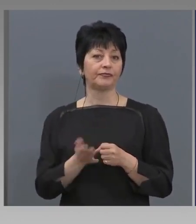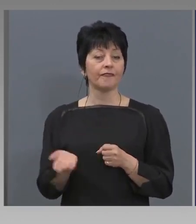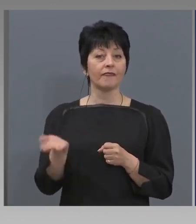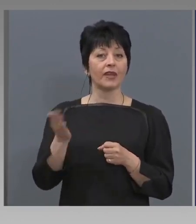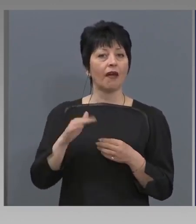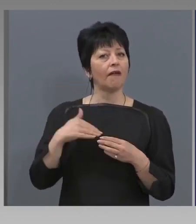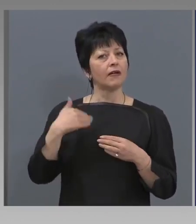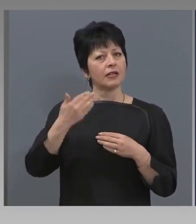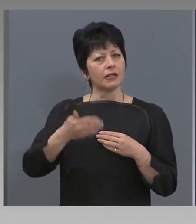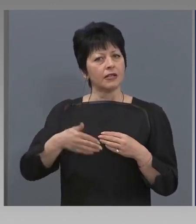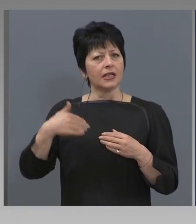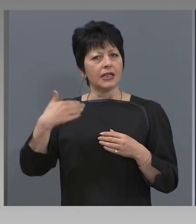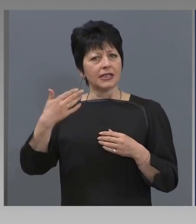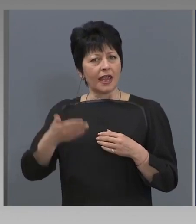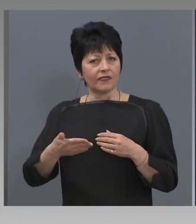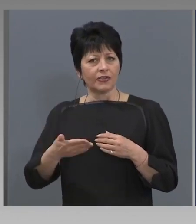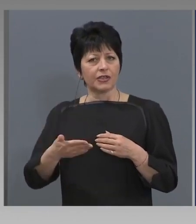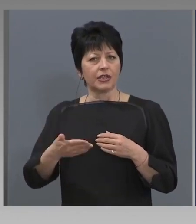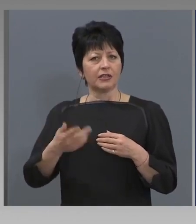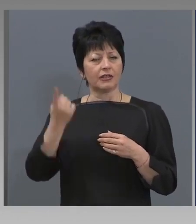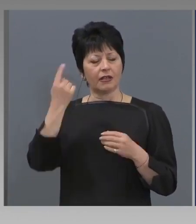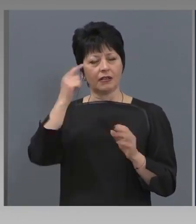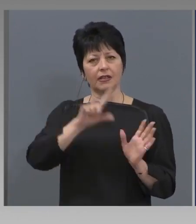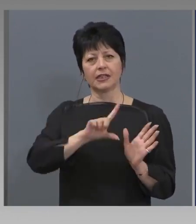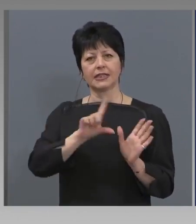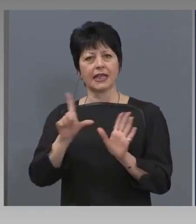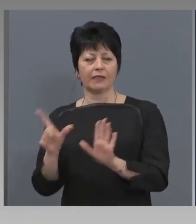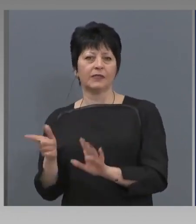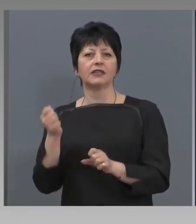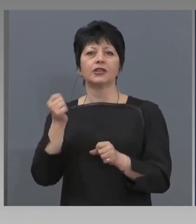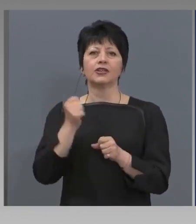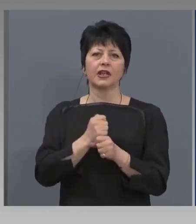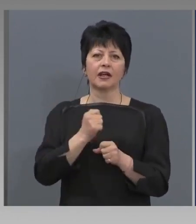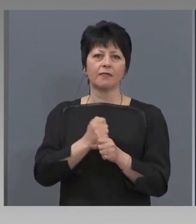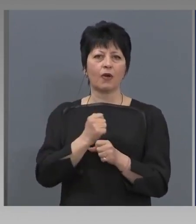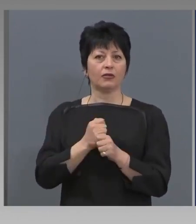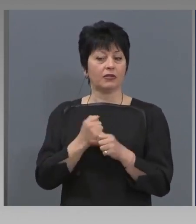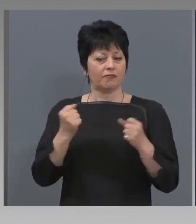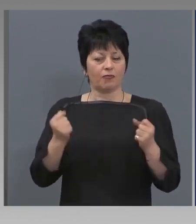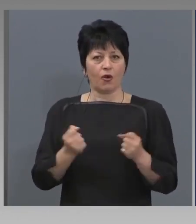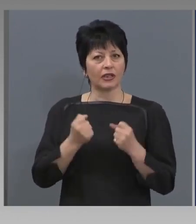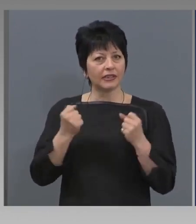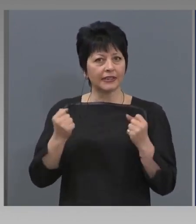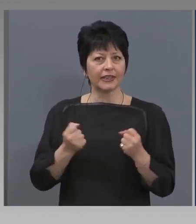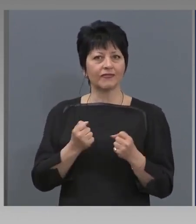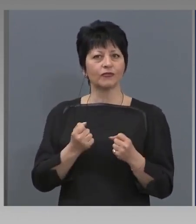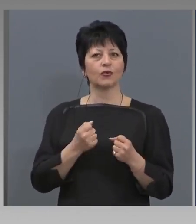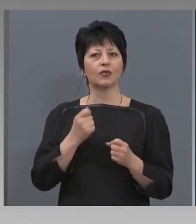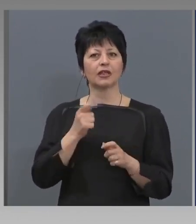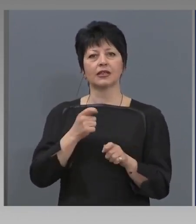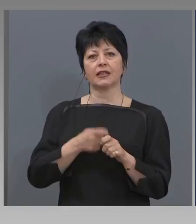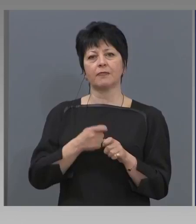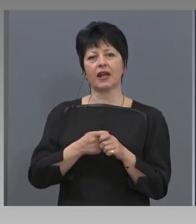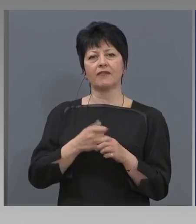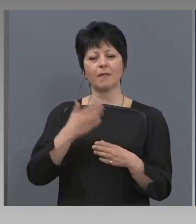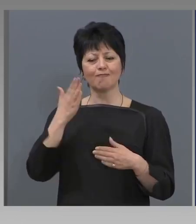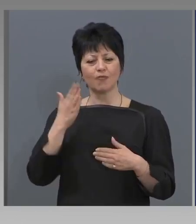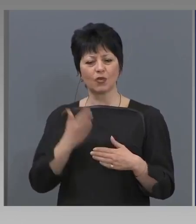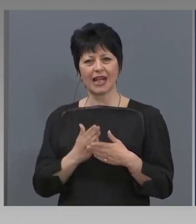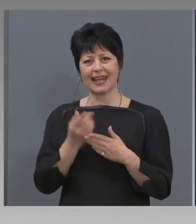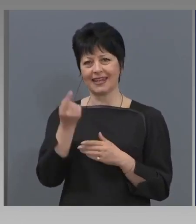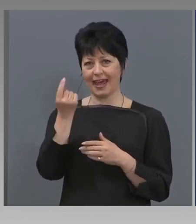Следващите седмици ще работим интензивно за изпълнение и на последния елемент от този план.